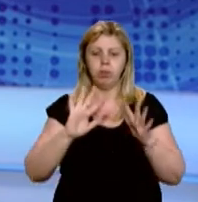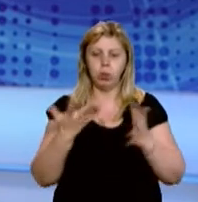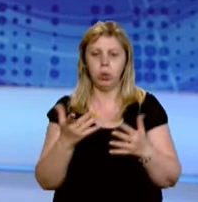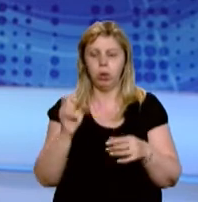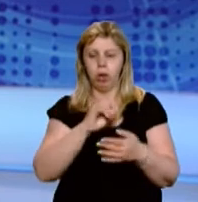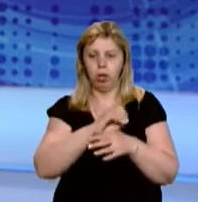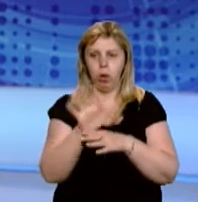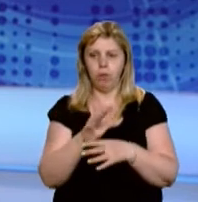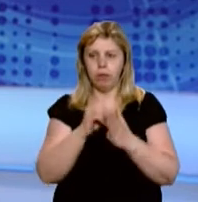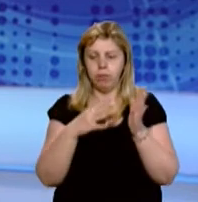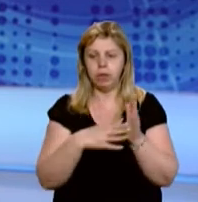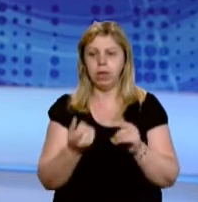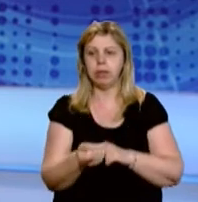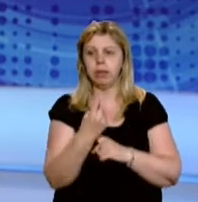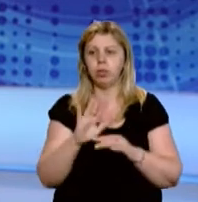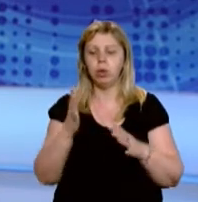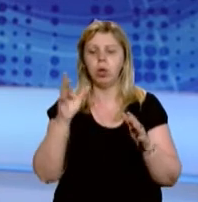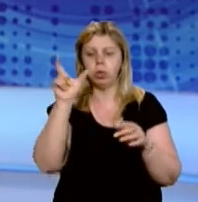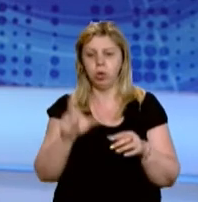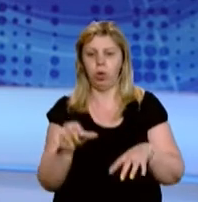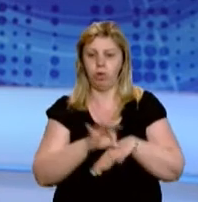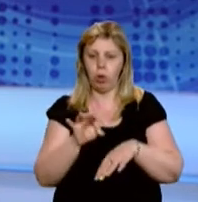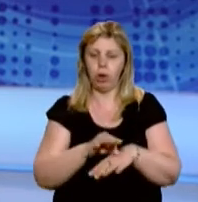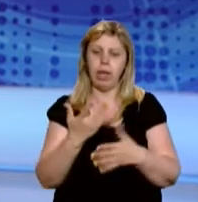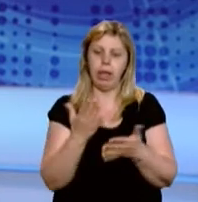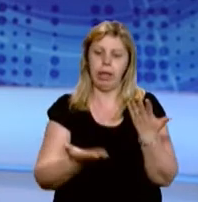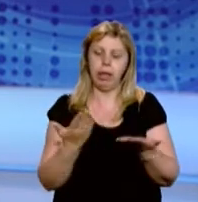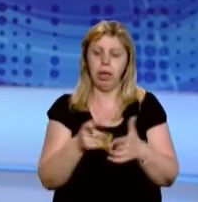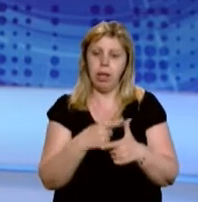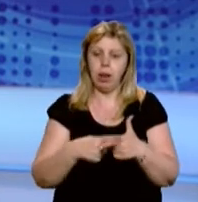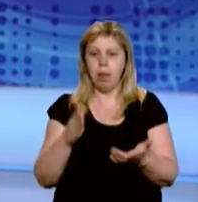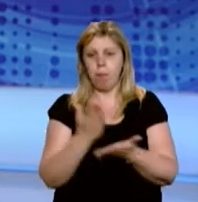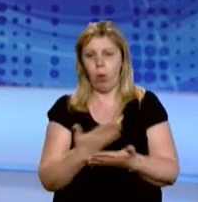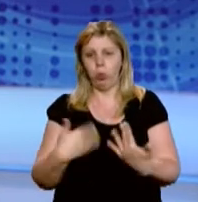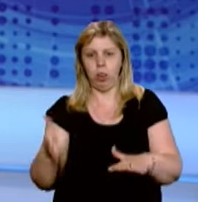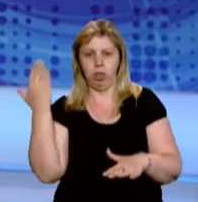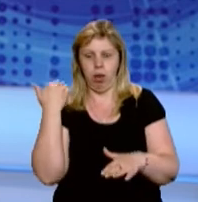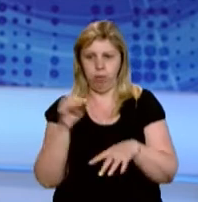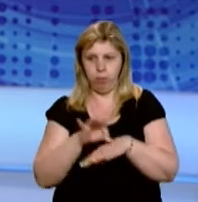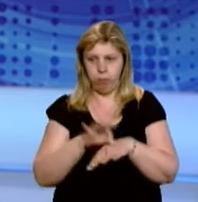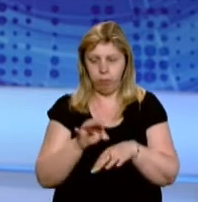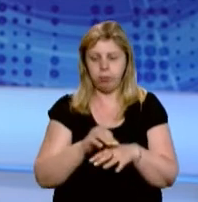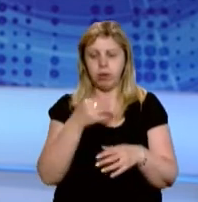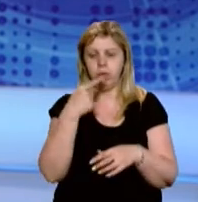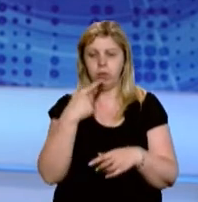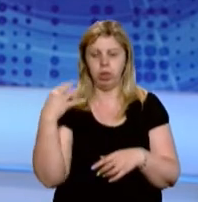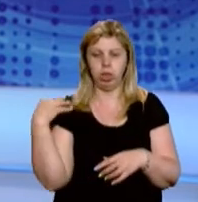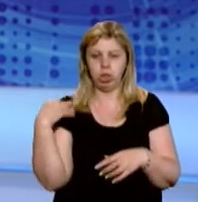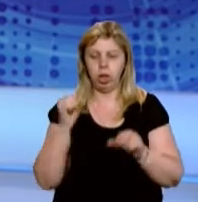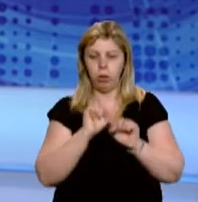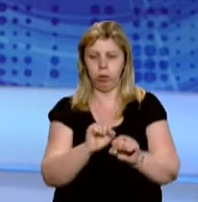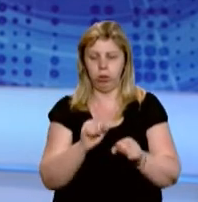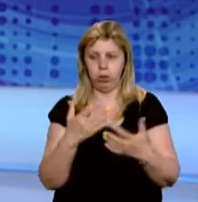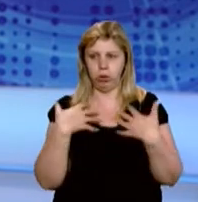COVID-19, які з'являються, коли людина хворіє або вже мала коронавірусну інфекцію, каже начальник управління охорони здоров'я